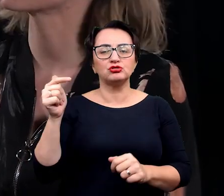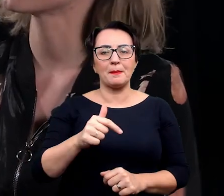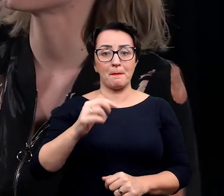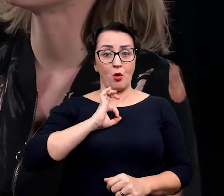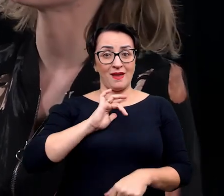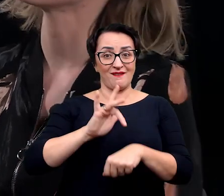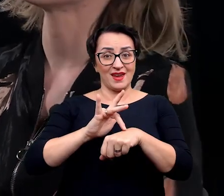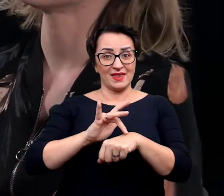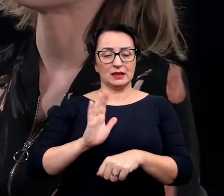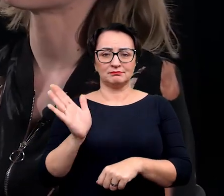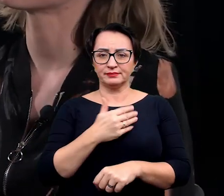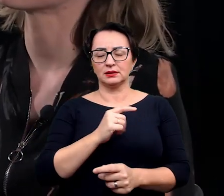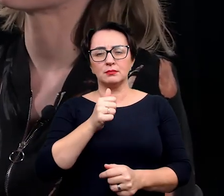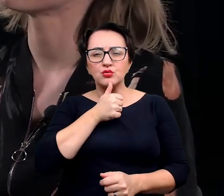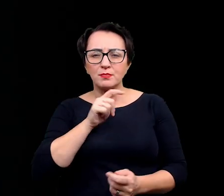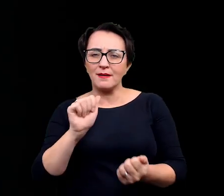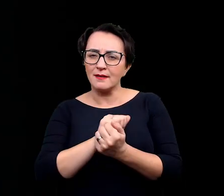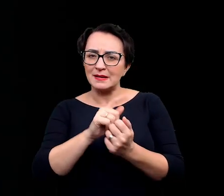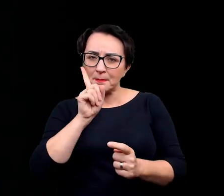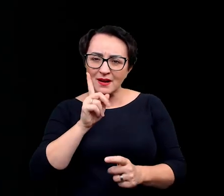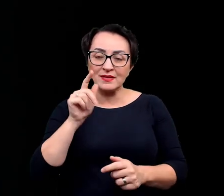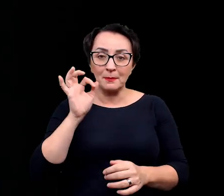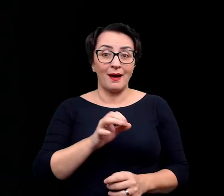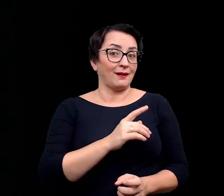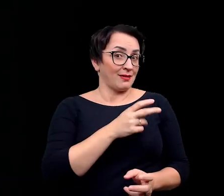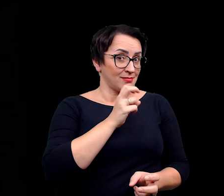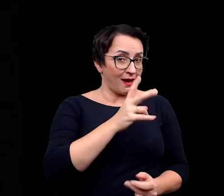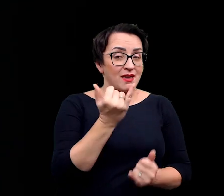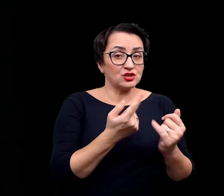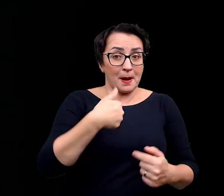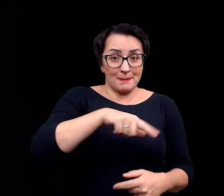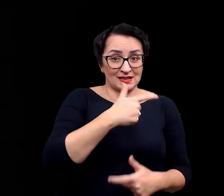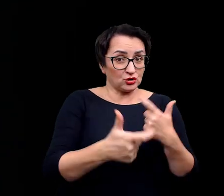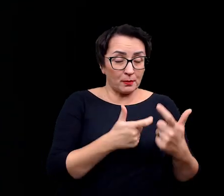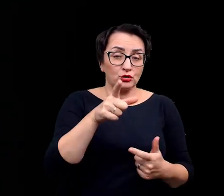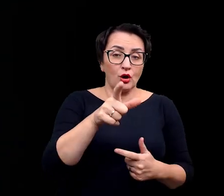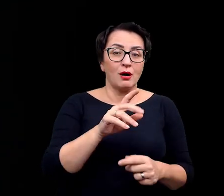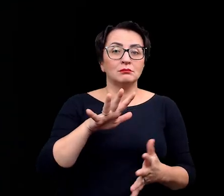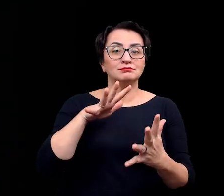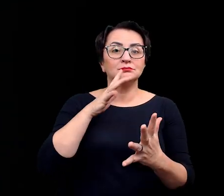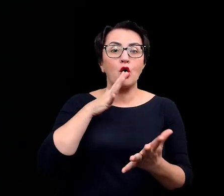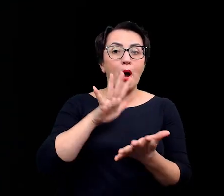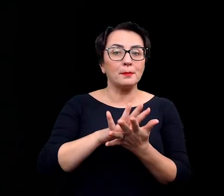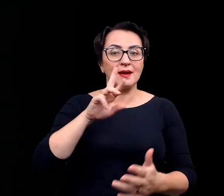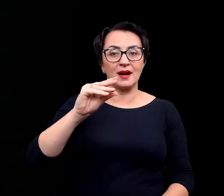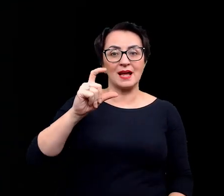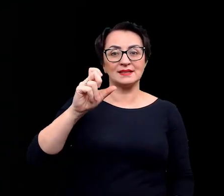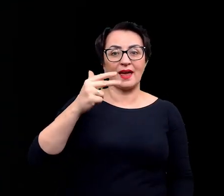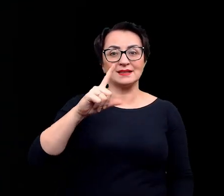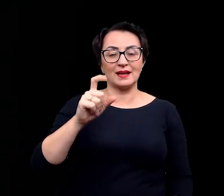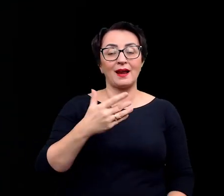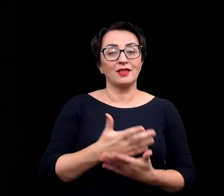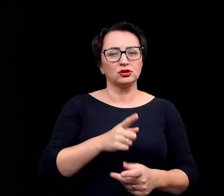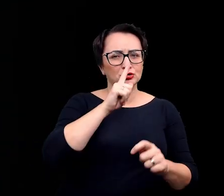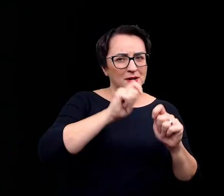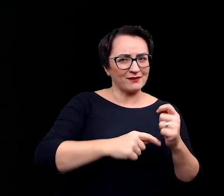podważać swoje własne wyniki. No tak, bo to jeżeli nie zrobimy tego meza, zrobią to albo w publikacji recenzenci, także zawsze trzeba mieć rękę